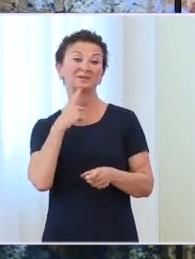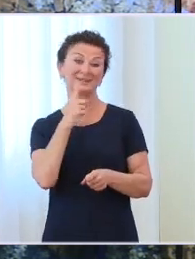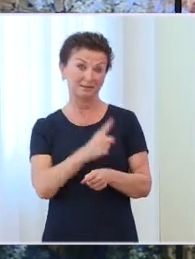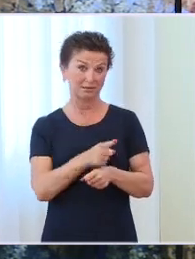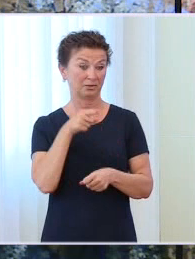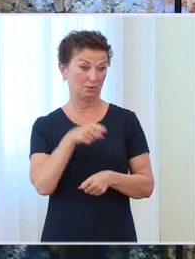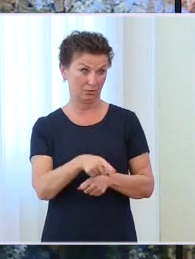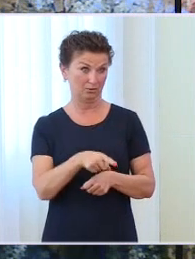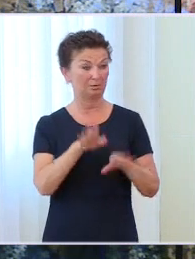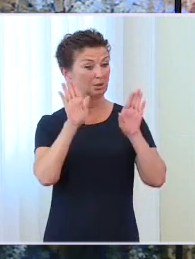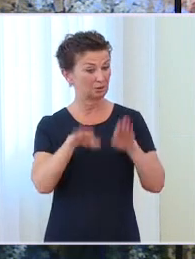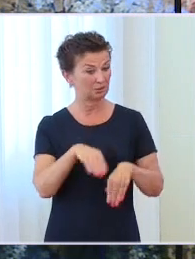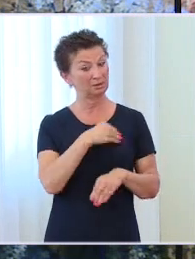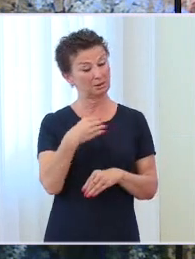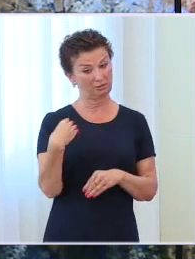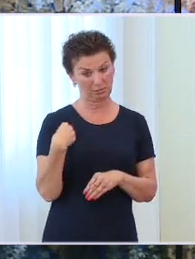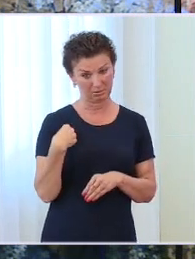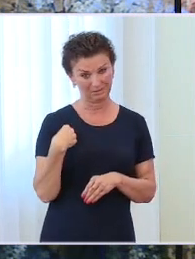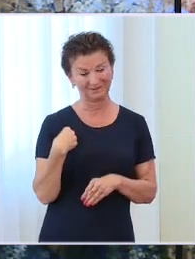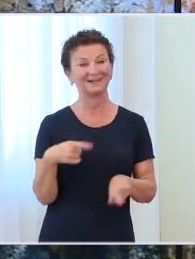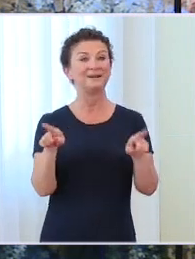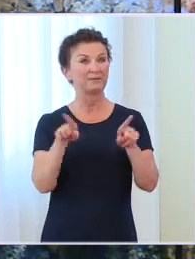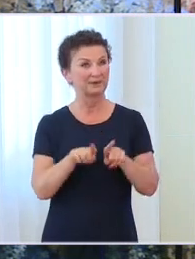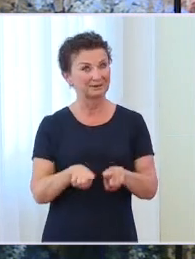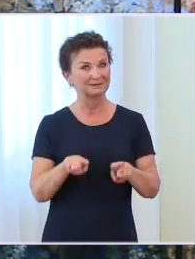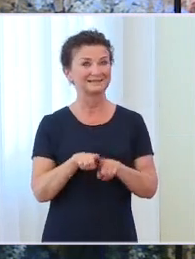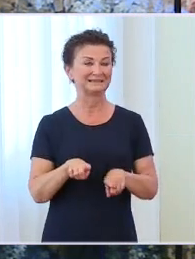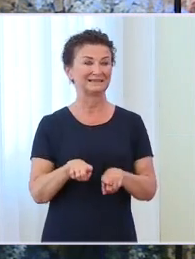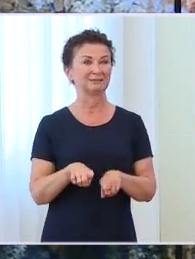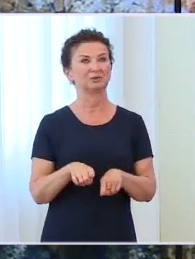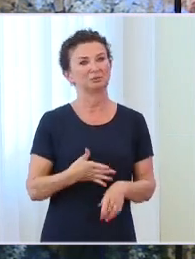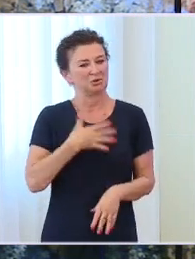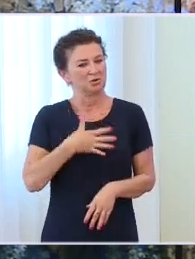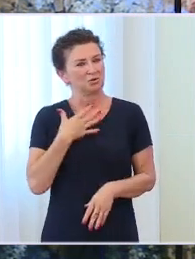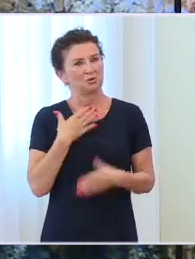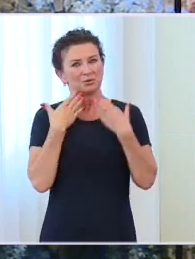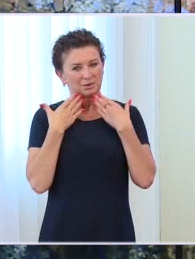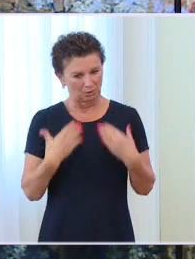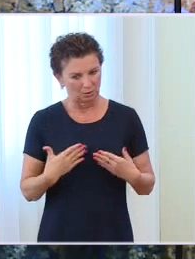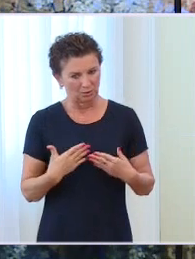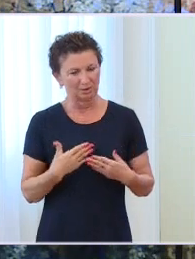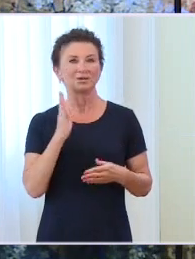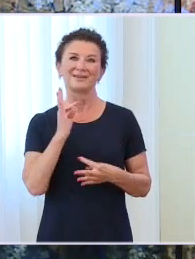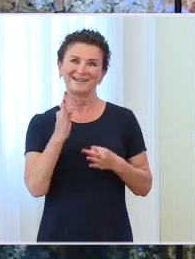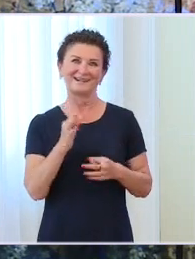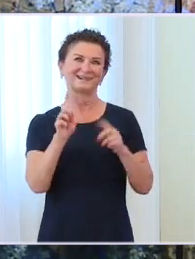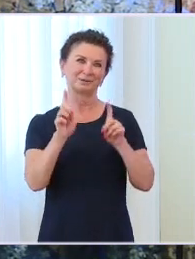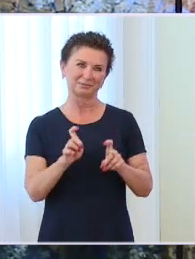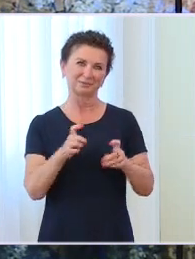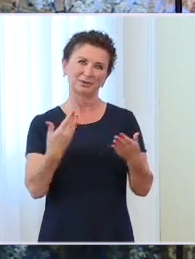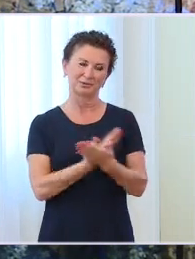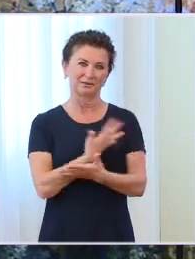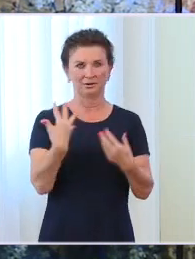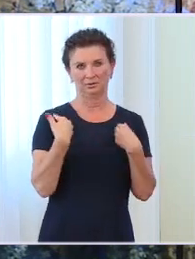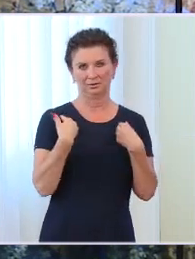pozostali również z takim poczuciem wdzięczności, że rzeczywiście rozpoczynają nowe życie. Ja chcę Państwu powiedzieć, że ci ludzie, którzy w tej chwili będą